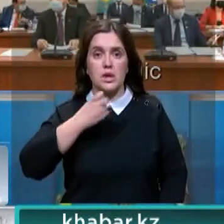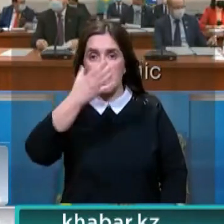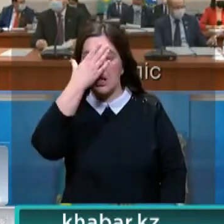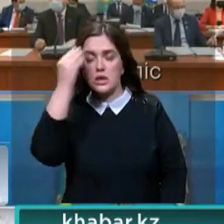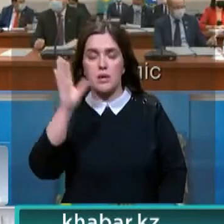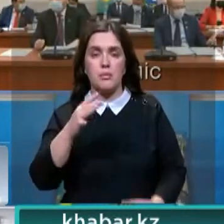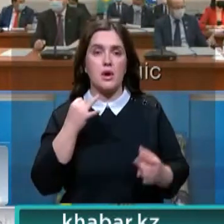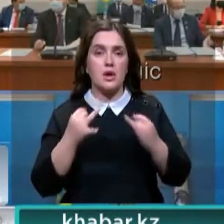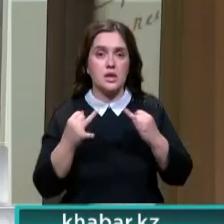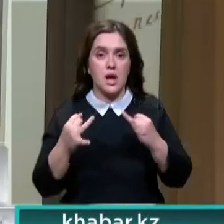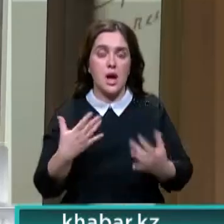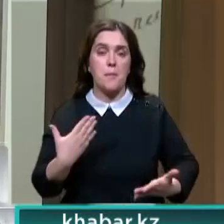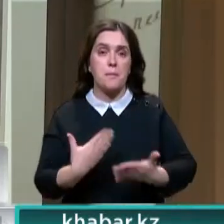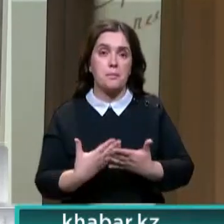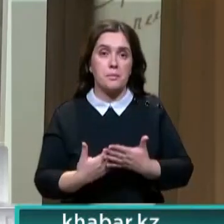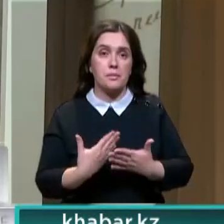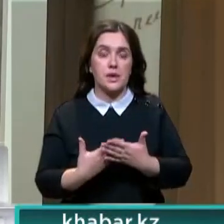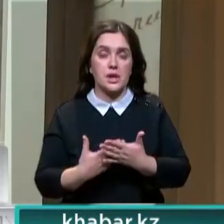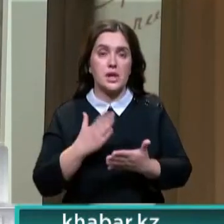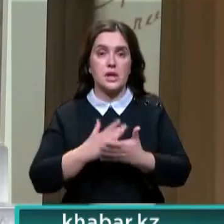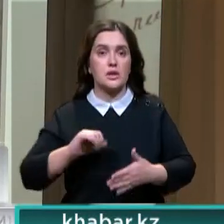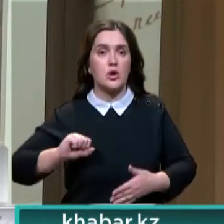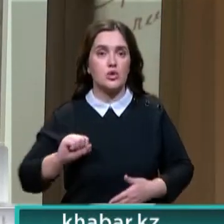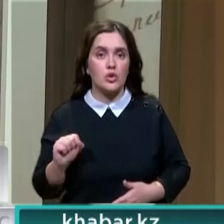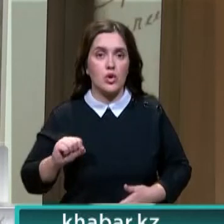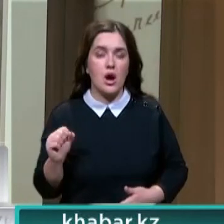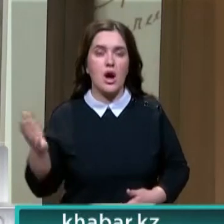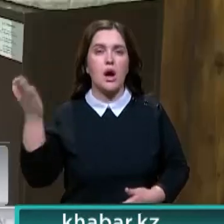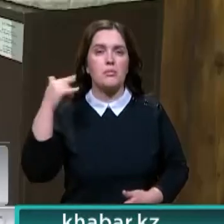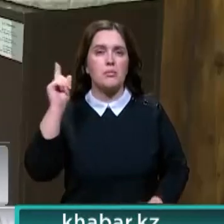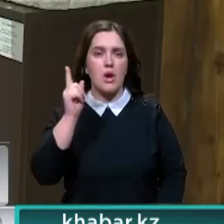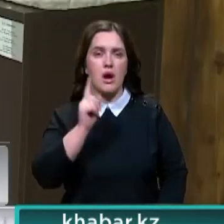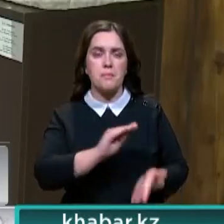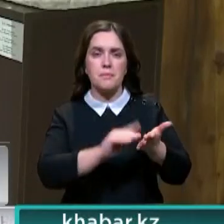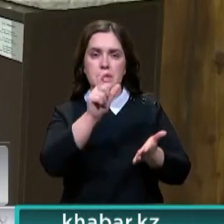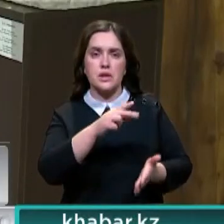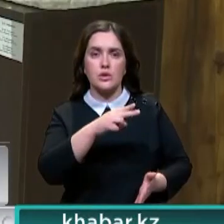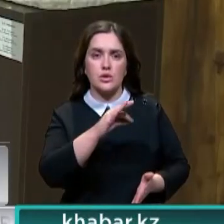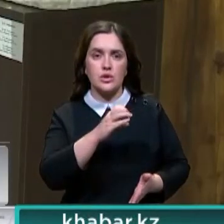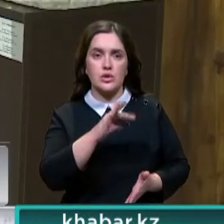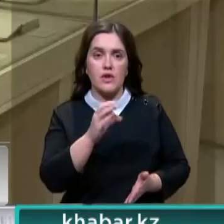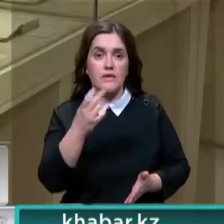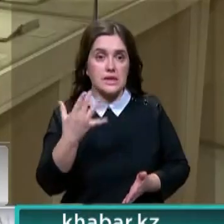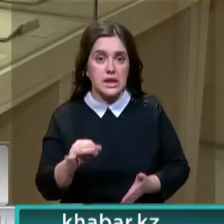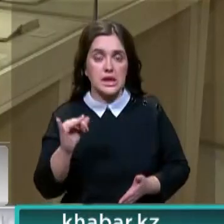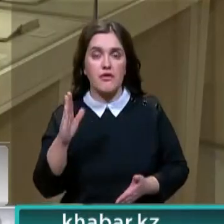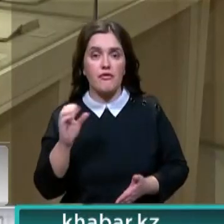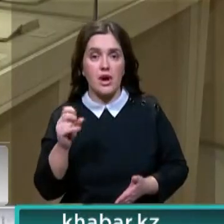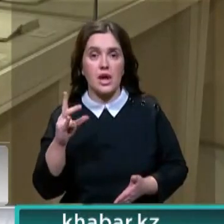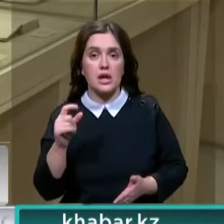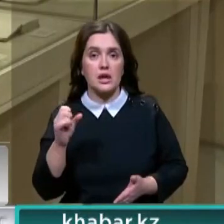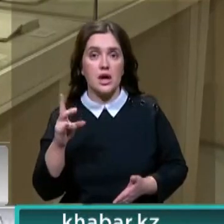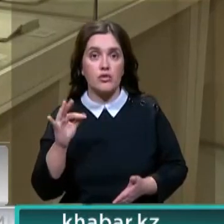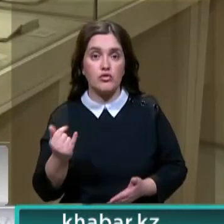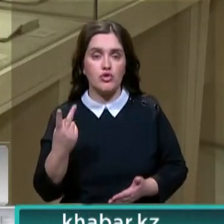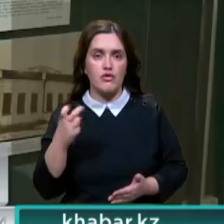диалоге культур. В пример глава государства привел дружбу Достоевского с Валихановым. И в канун двухсотлетия русского классика важно бы